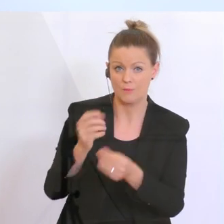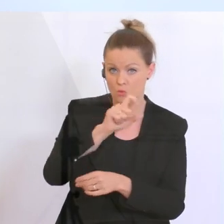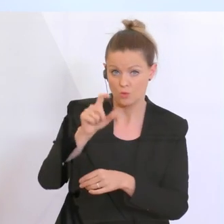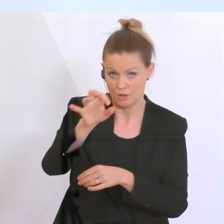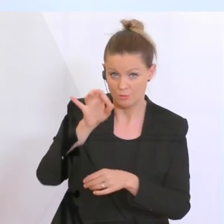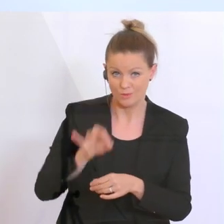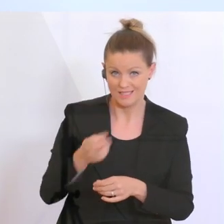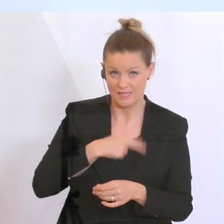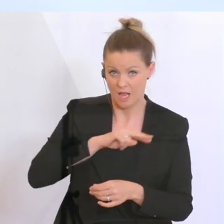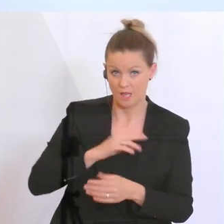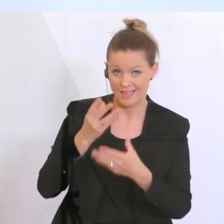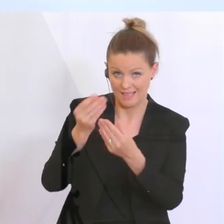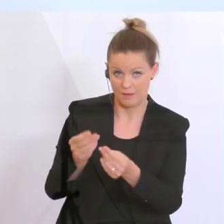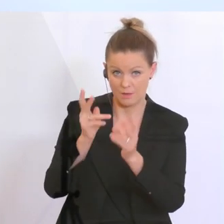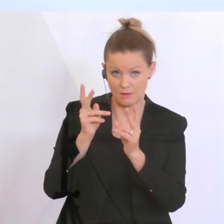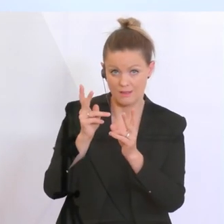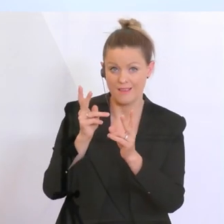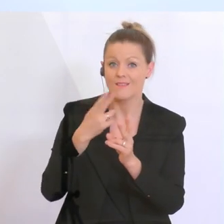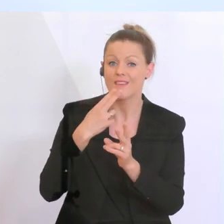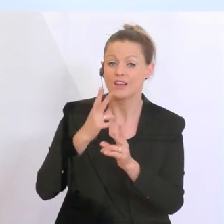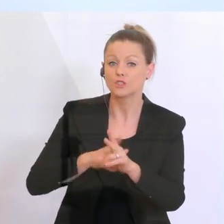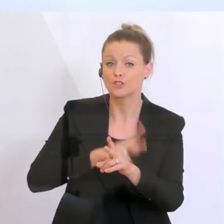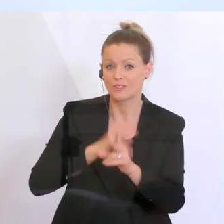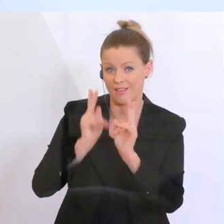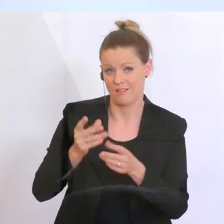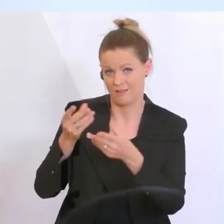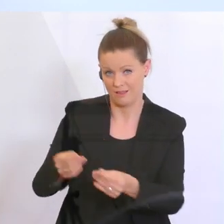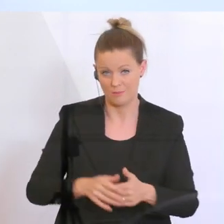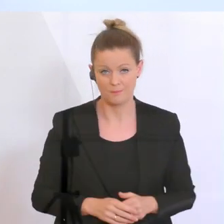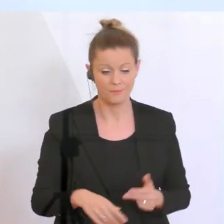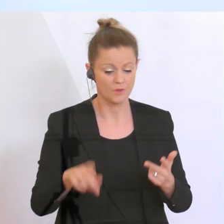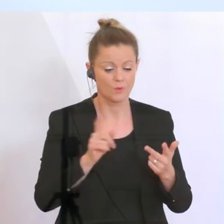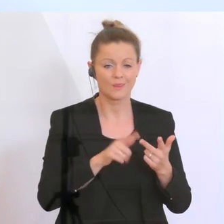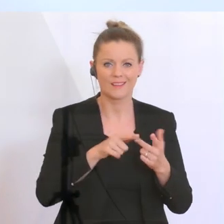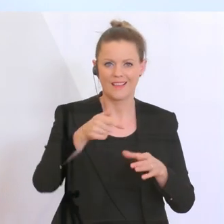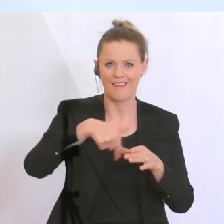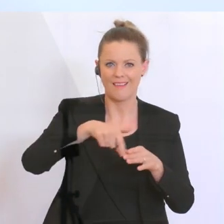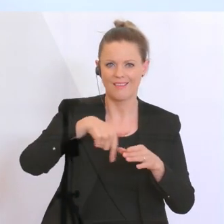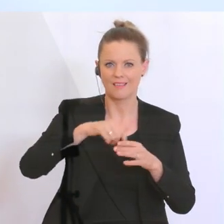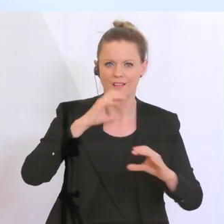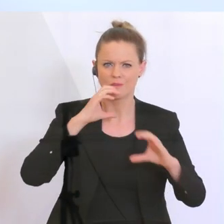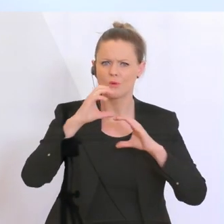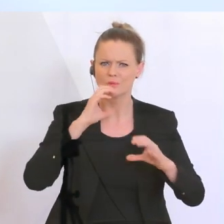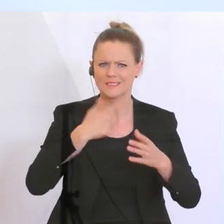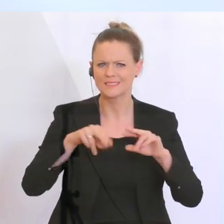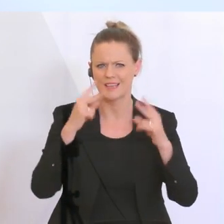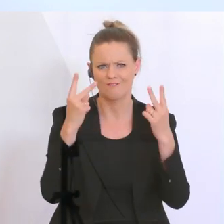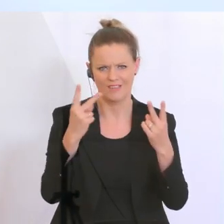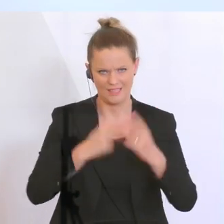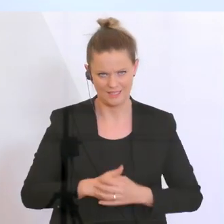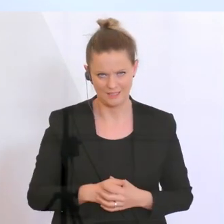-prozentige Garantie gibt der Staat. Und drittens ist die interne Kommunikation natürlich eine wichtige.